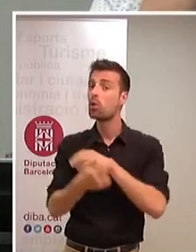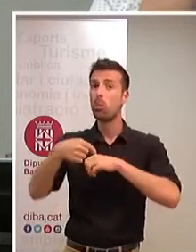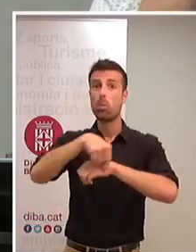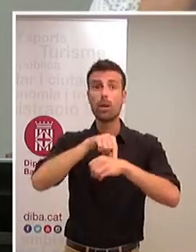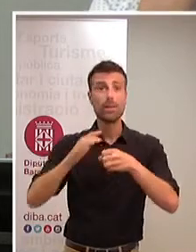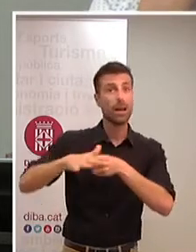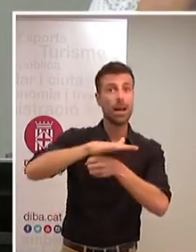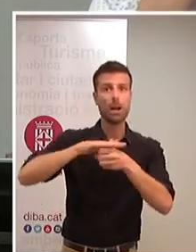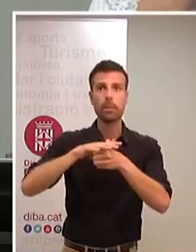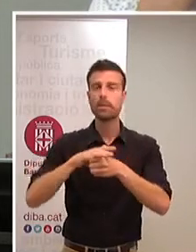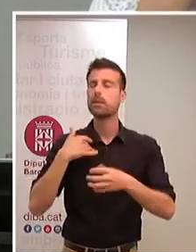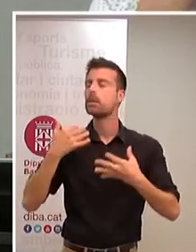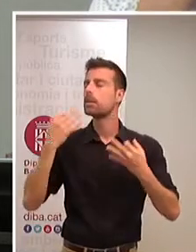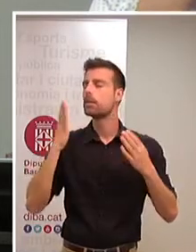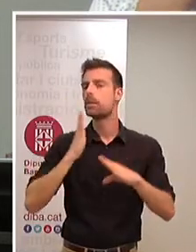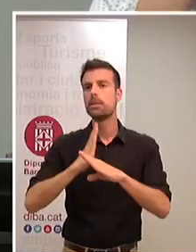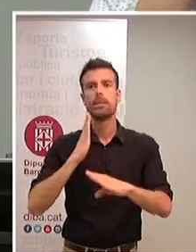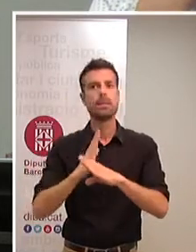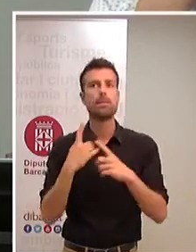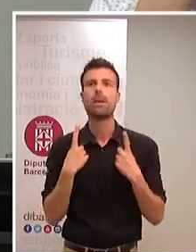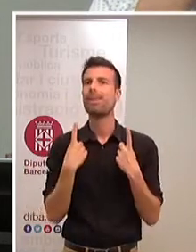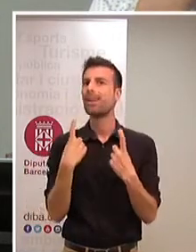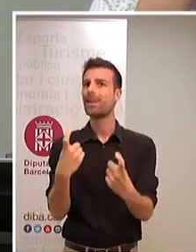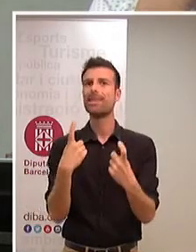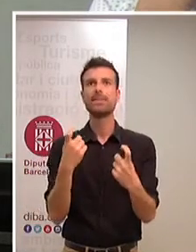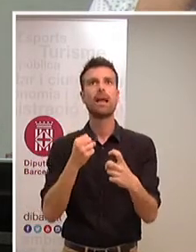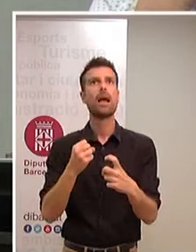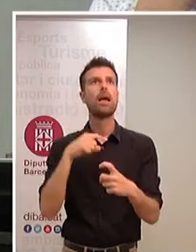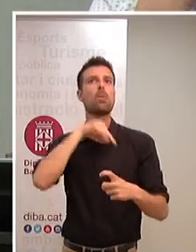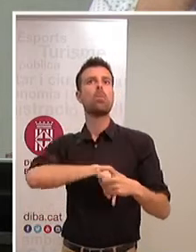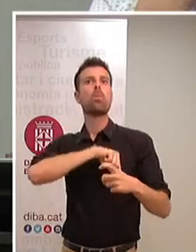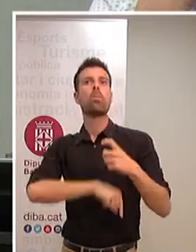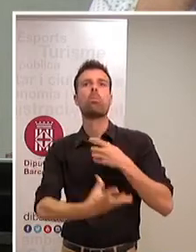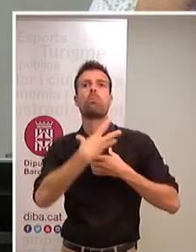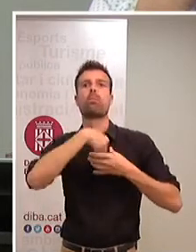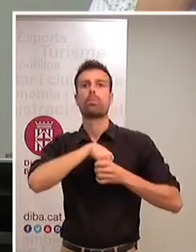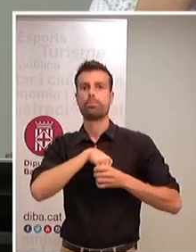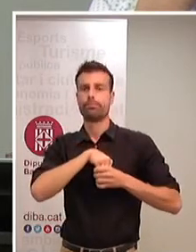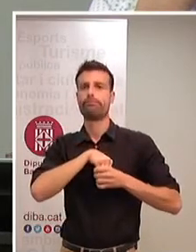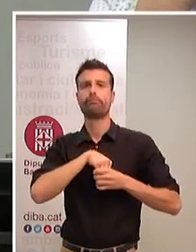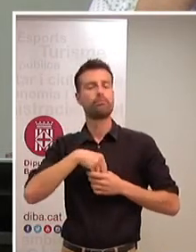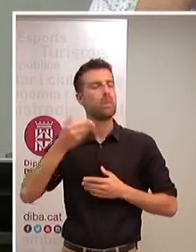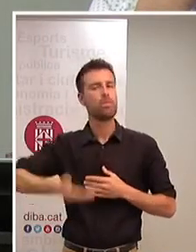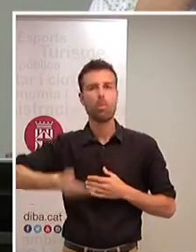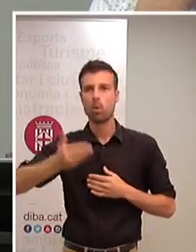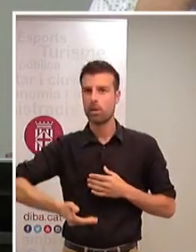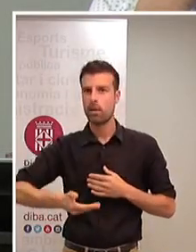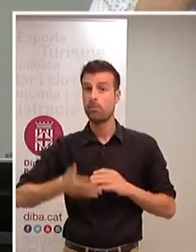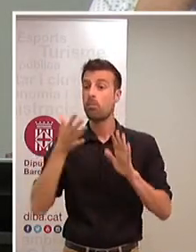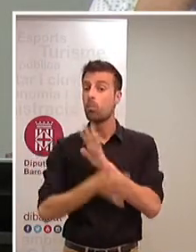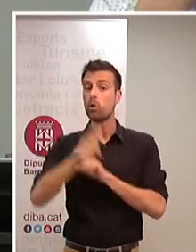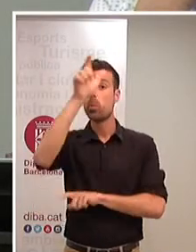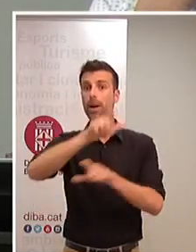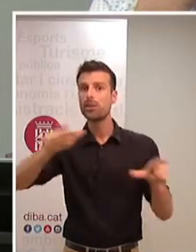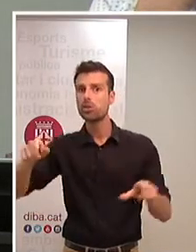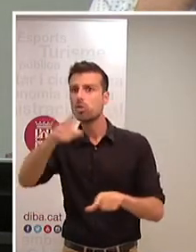tenir present una part emocional una part del que importa a les persones del que